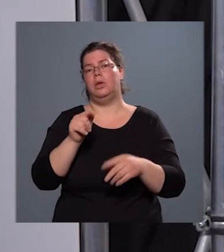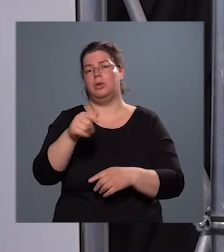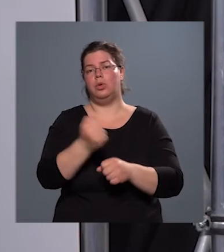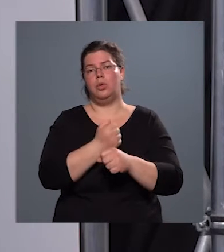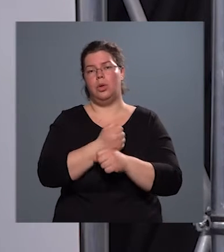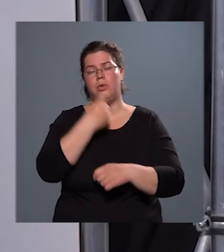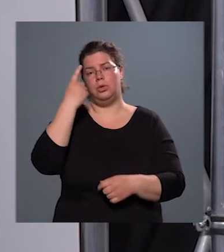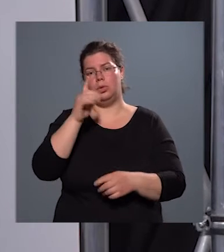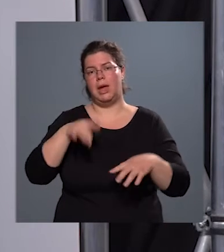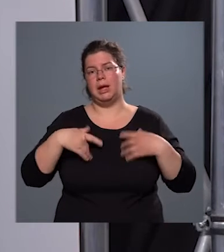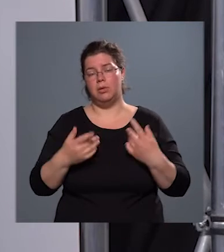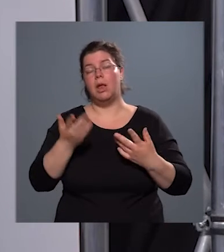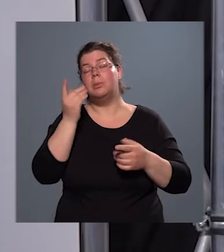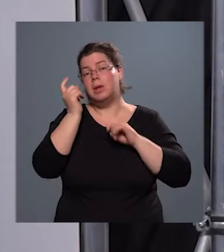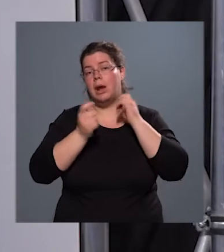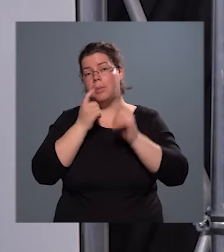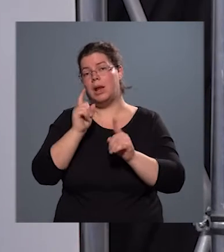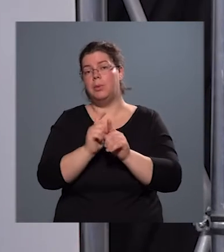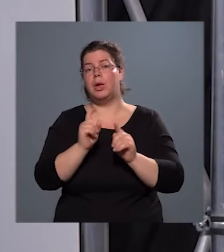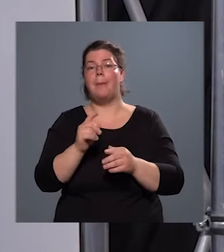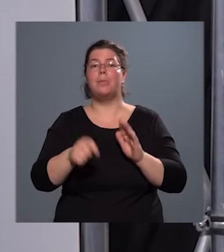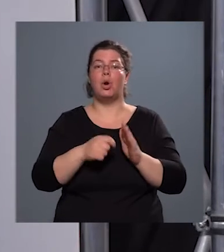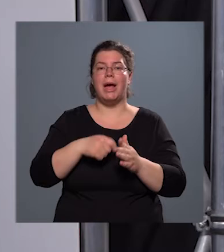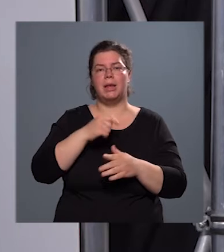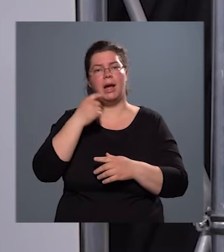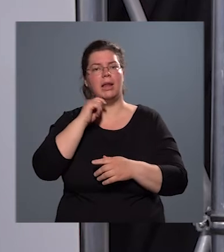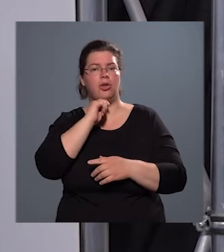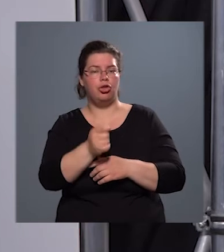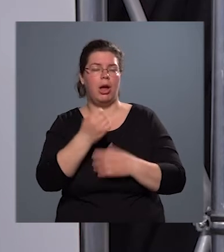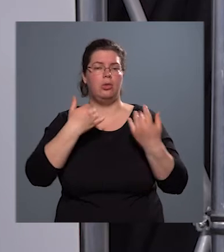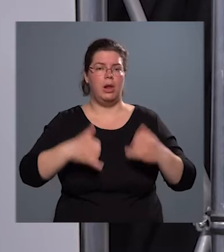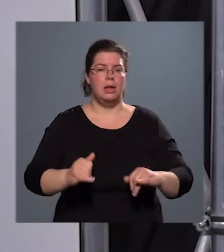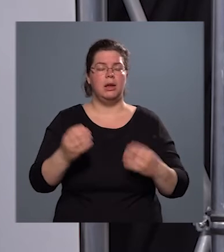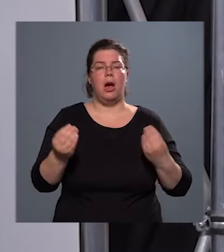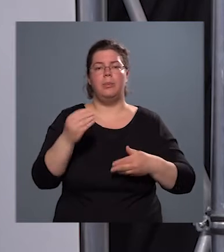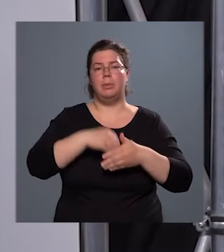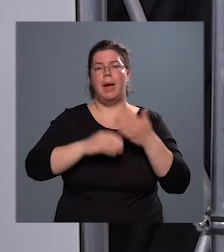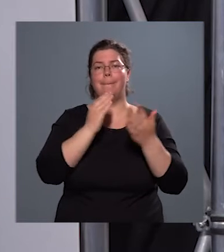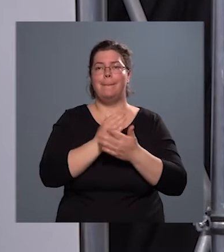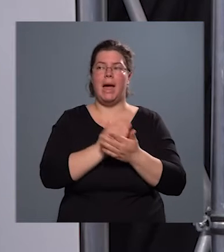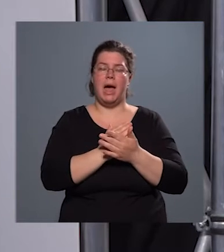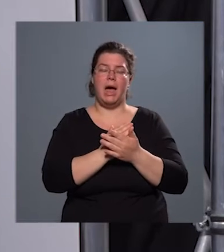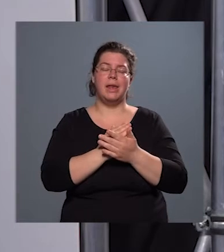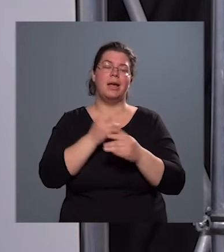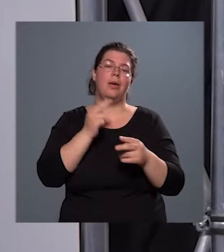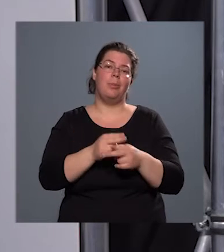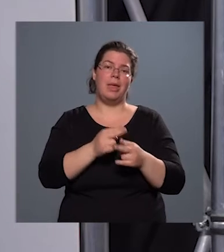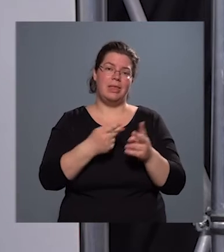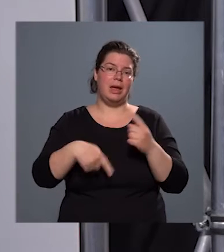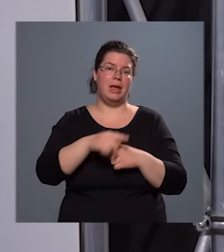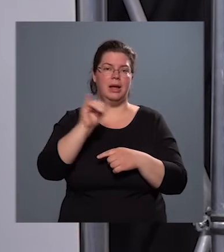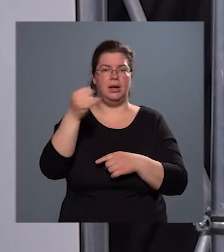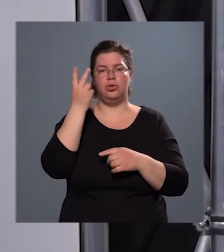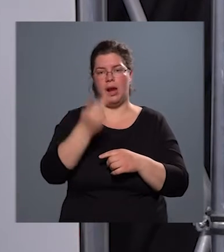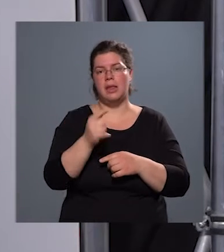tudják ezt élvezni, hanem remélem, hogy olyan projekteket is sikerül majd elindítanunk, amiben már a betegeink is